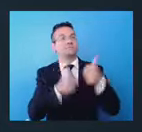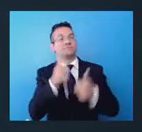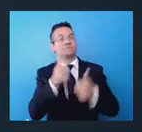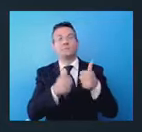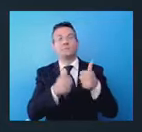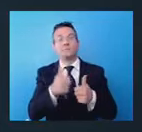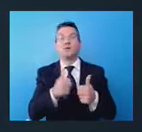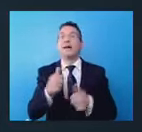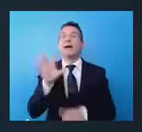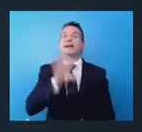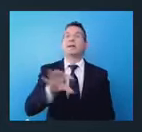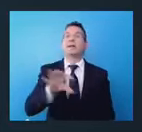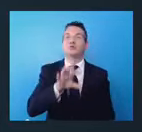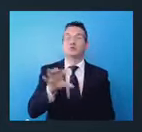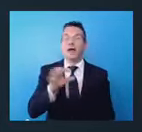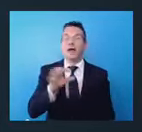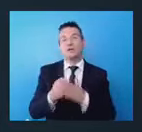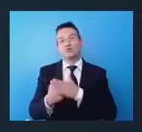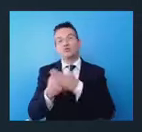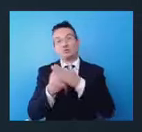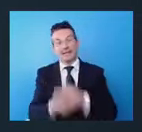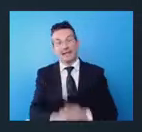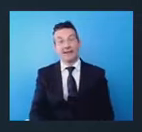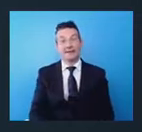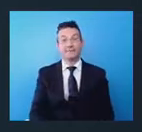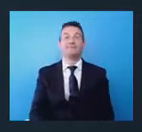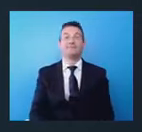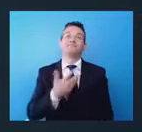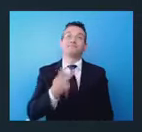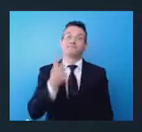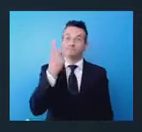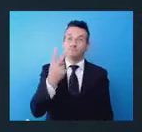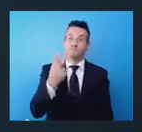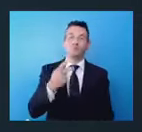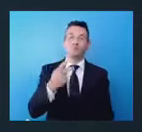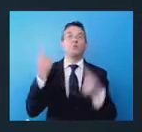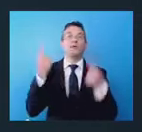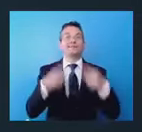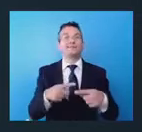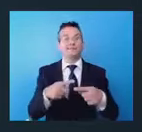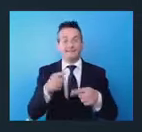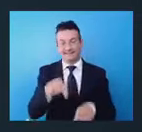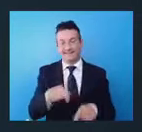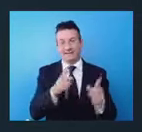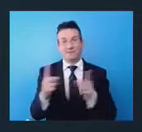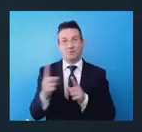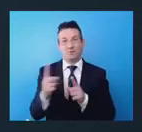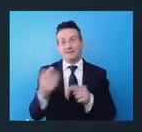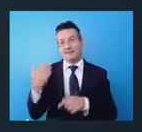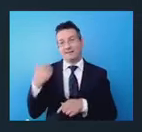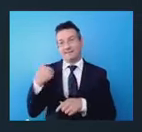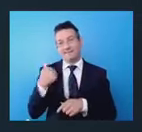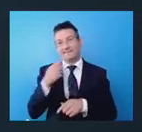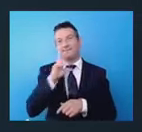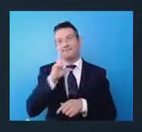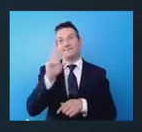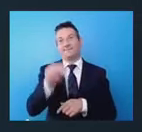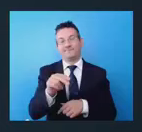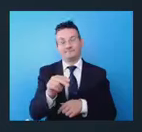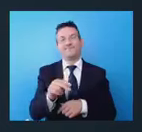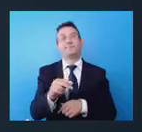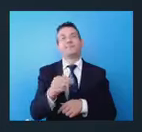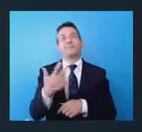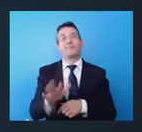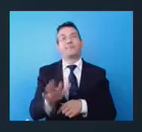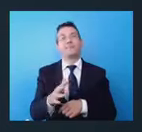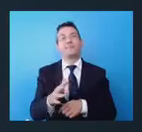Ecco noi possiamo dire che sono due le grandi sfide del momento come è stato anche sottolineato precedentemente. Da un lato vi è la sfida